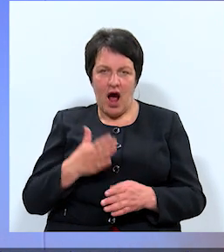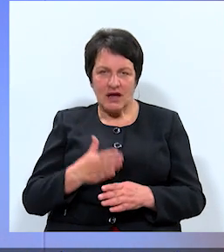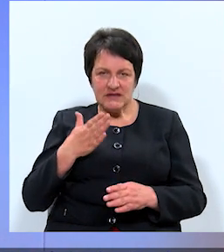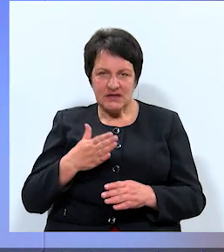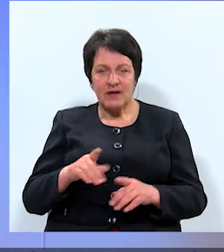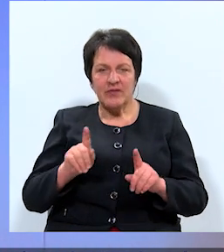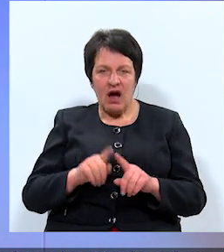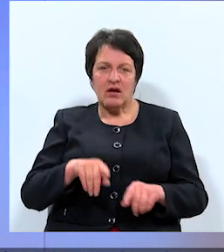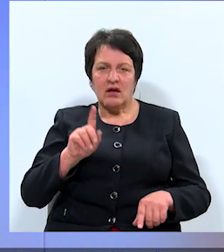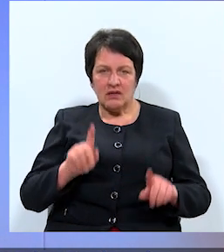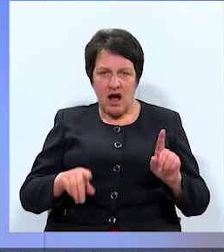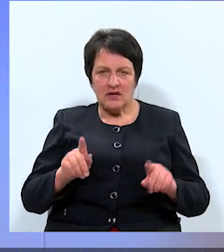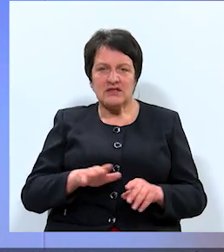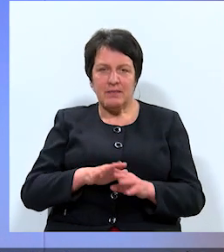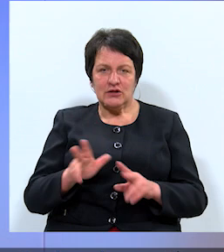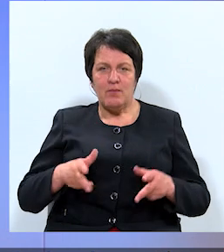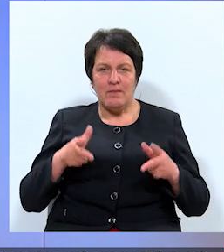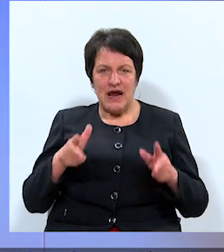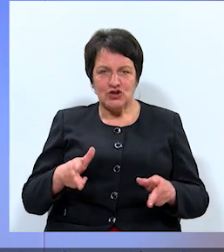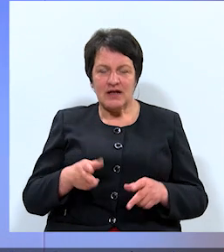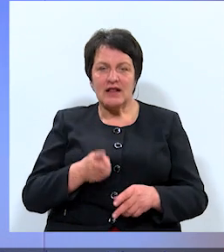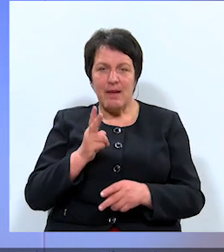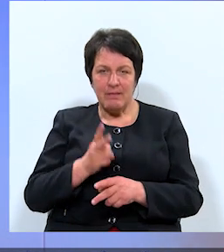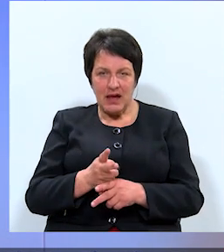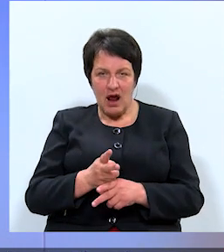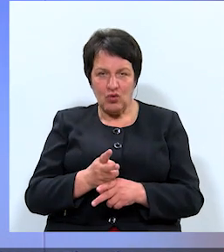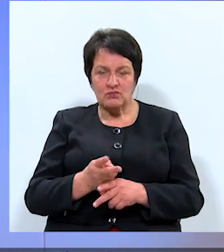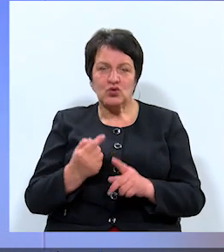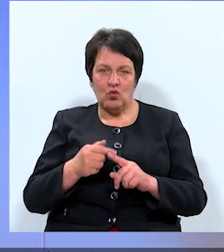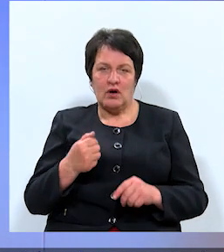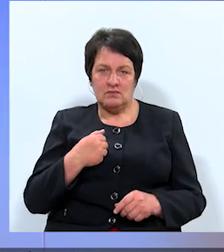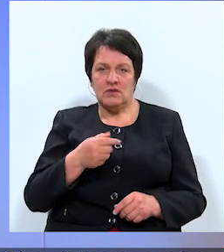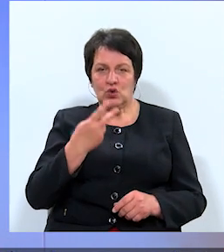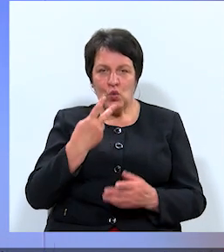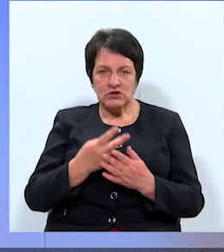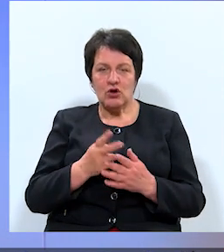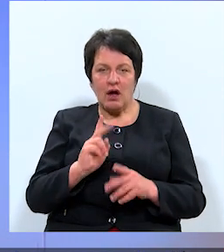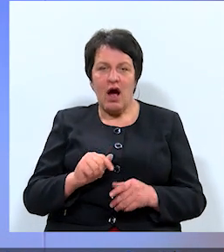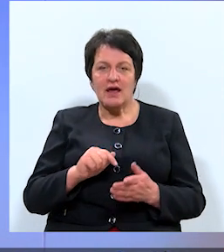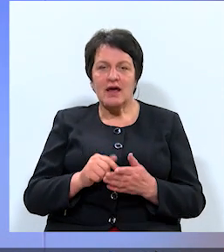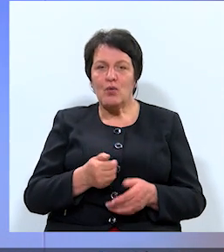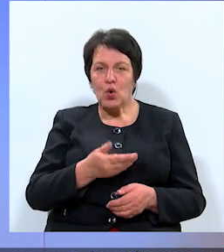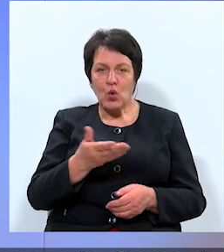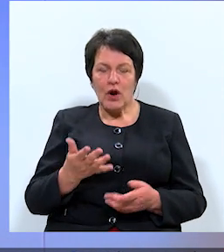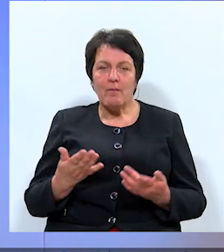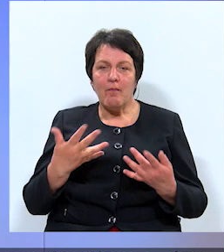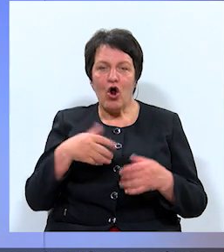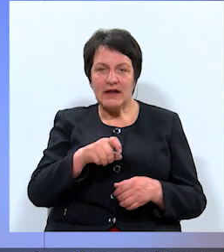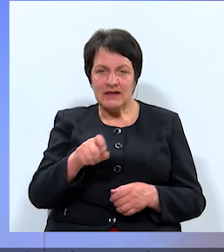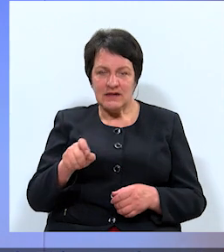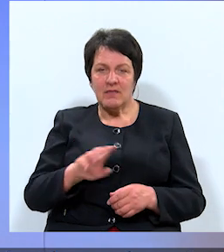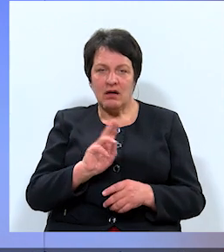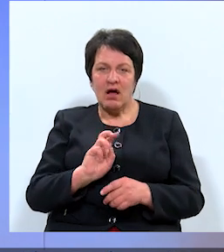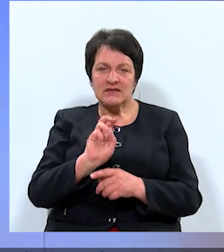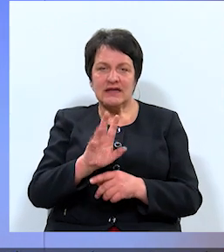Arī kādreiz pildīju priekšsēdētāja pienākumus. Līdz ar to uzskatu, ka jebkuram politikam, kurš iet